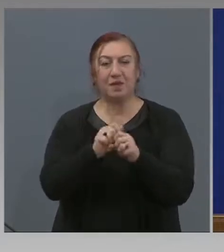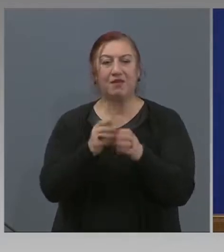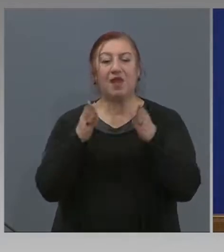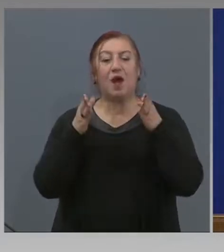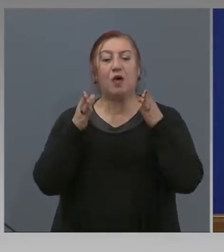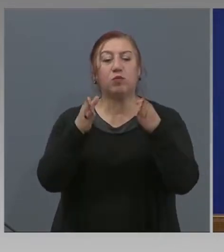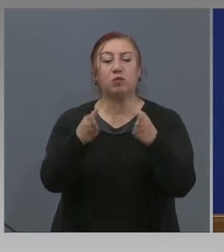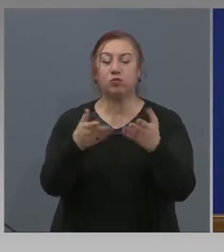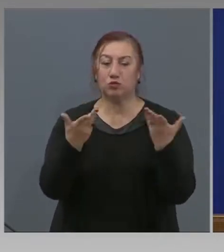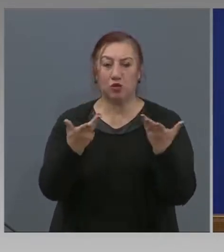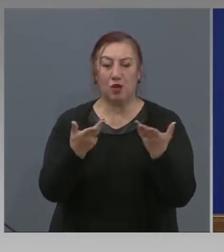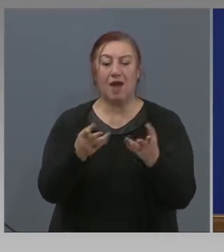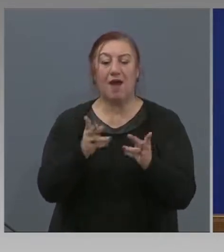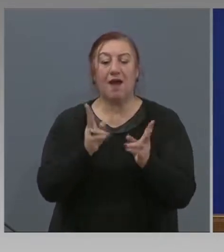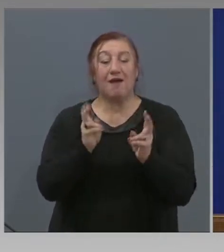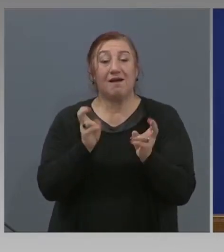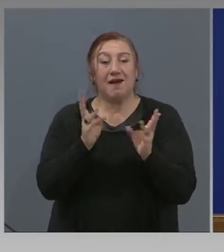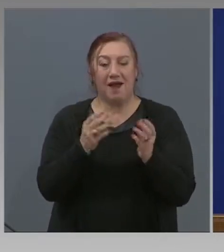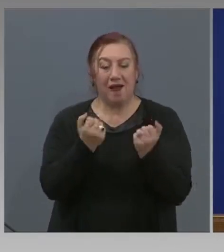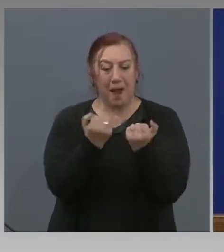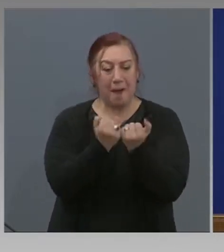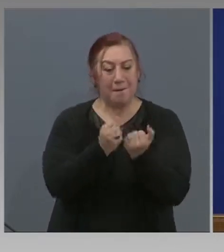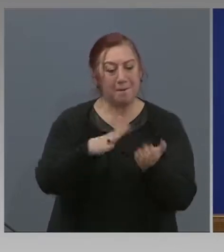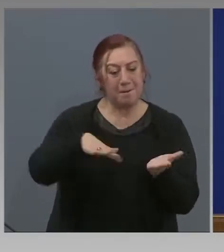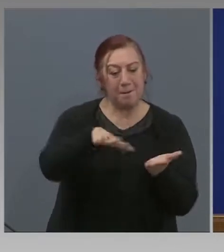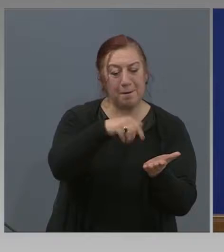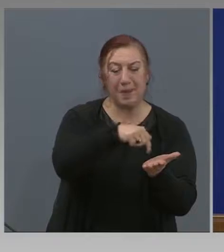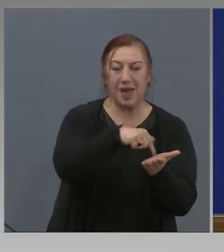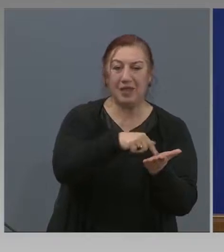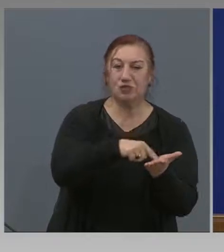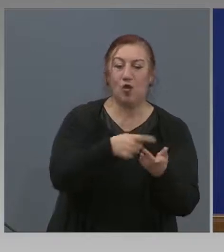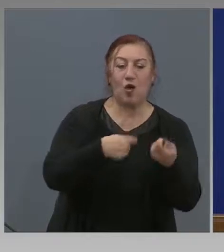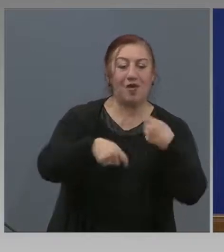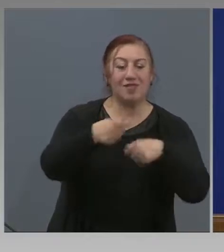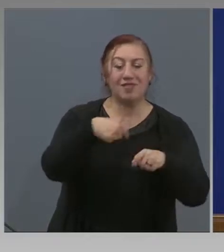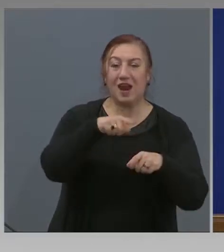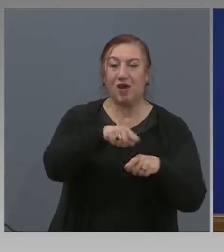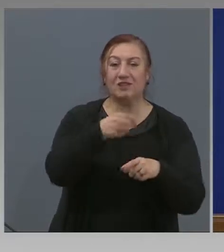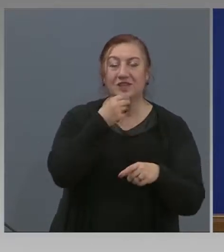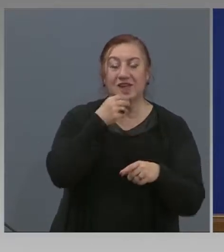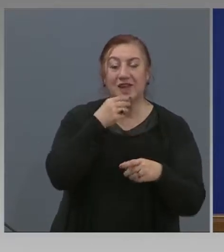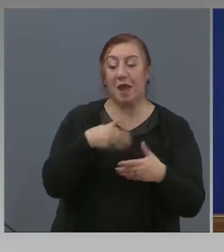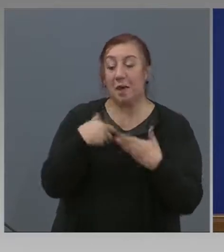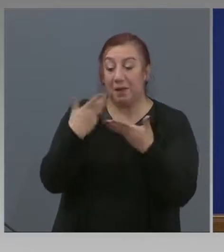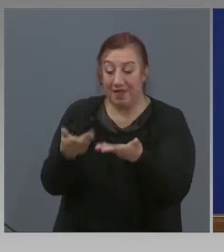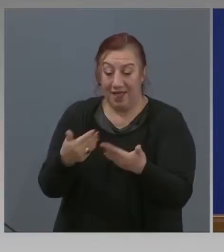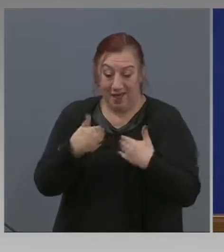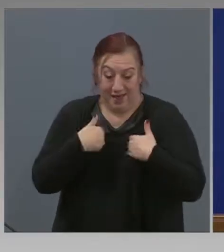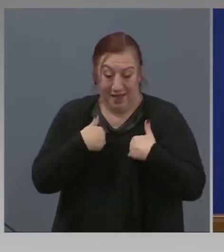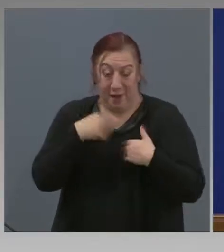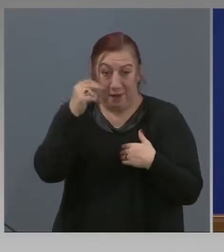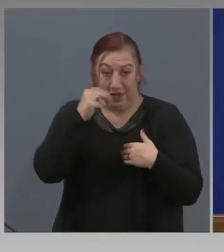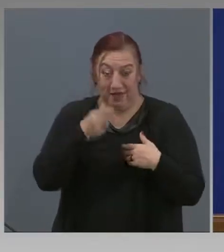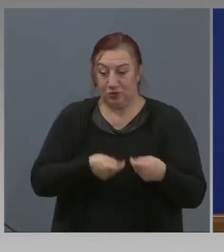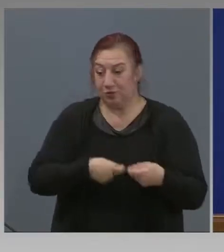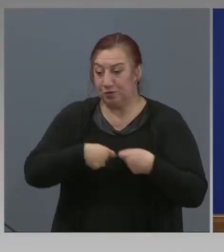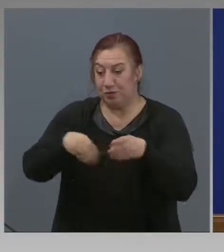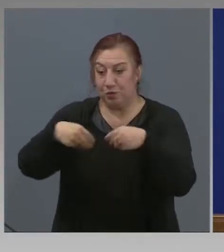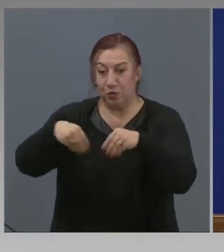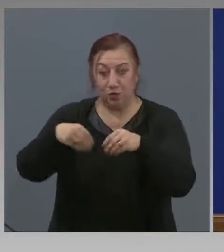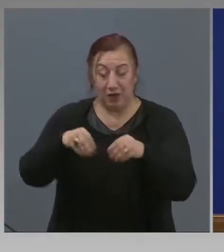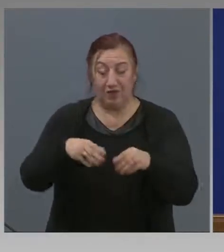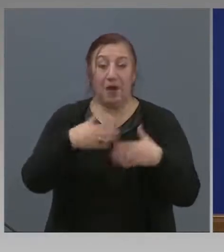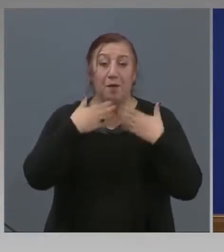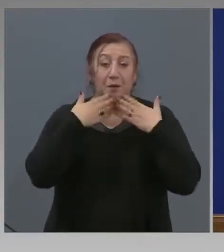как местните търговци на храни да предлагат местното производство на плодове и зеленчуци. Благодаря